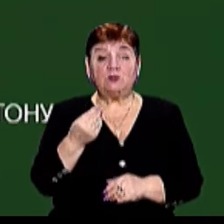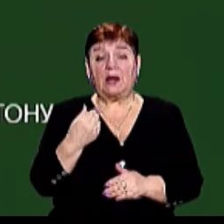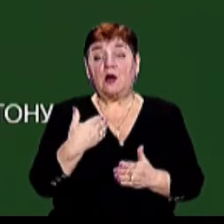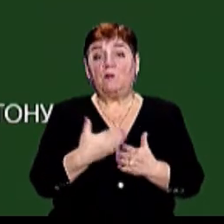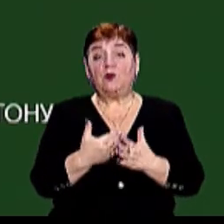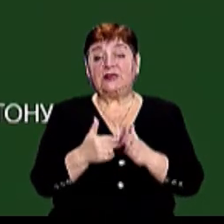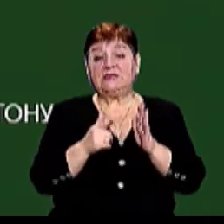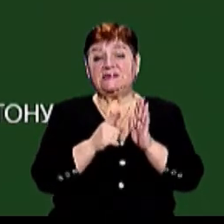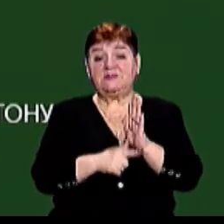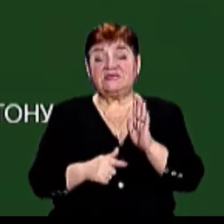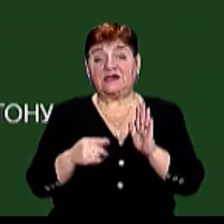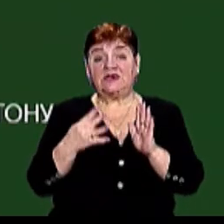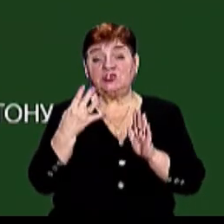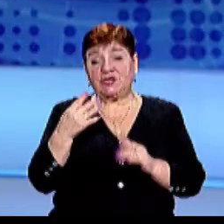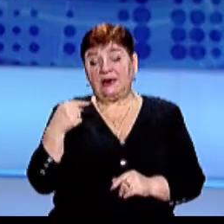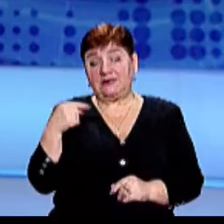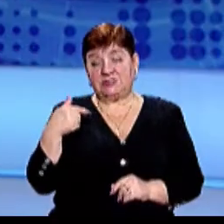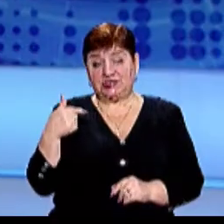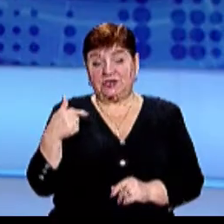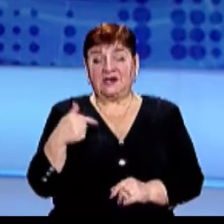понад 84 тисячі рівень